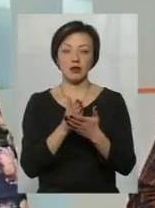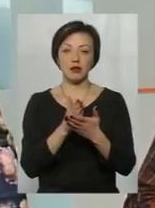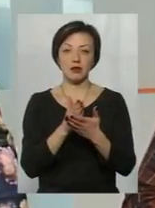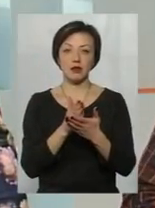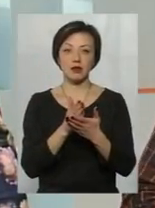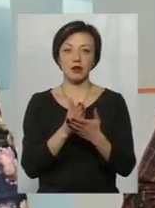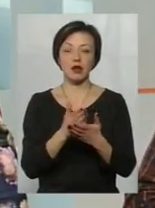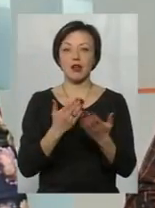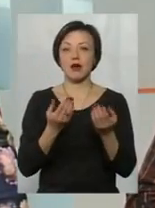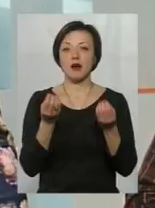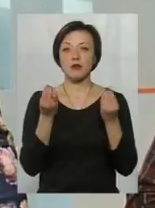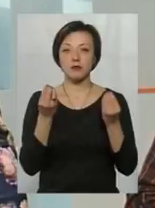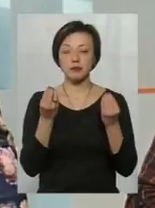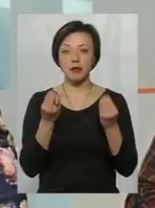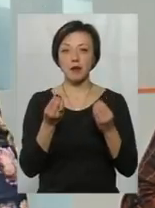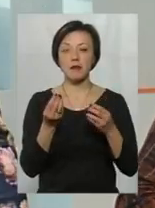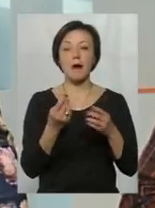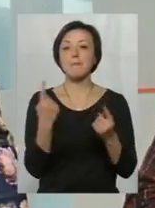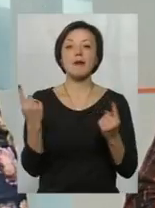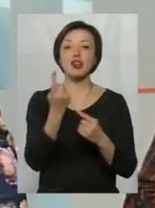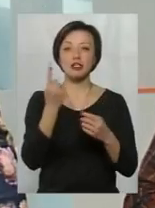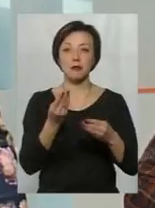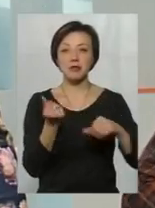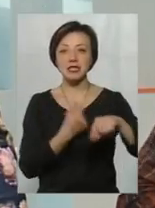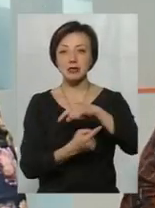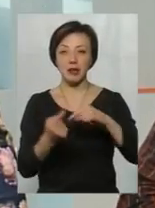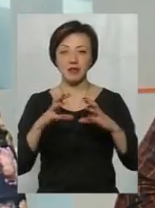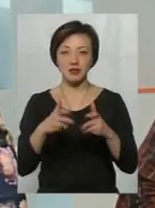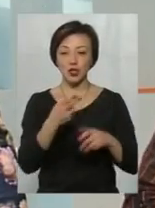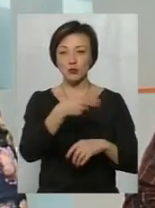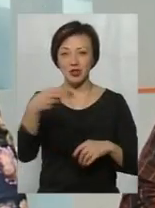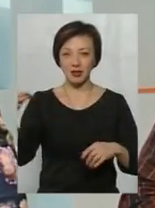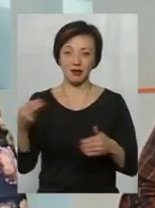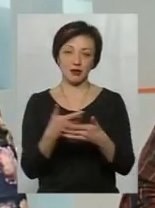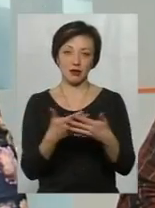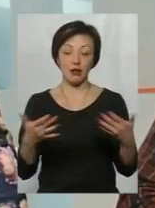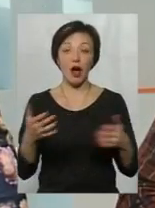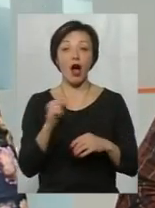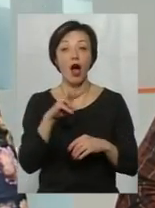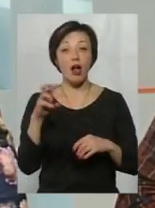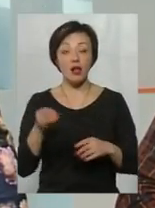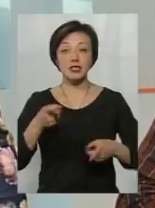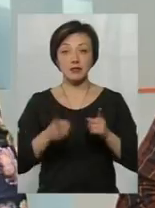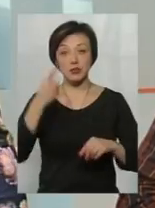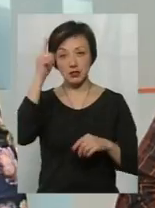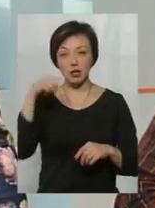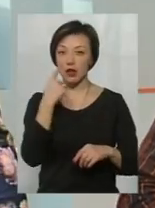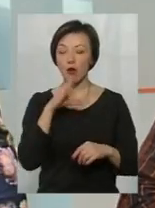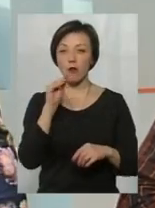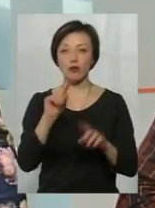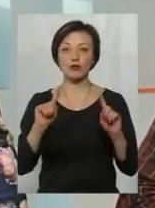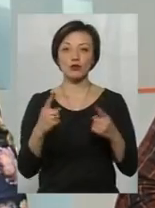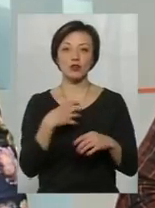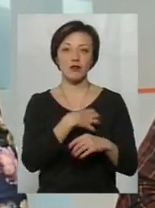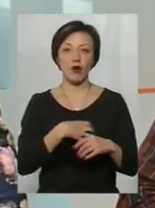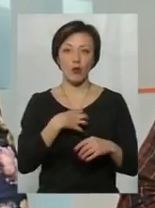топ бізнесменів світу. Навіть можна і мову не знати, бо там же і субтитри, і так далі. Але, звісно, знання мов – є дуже-дуже